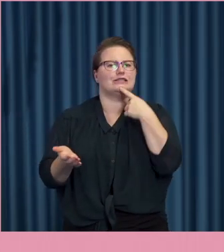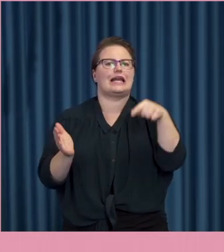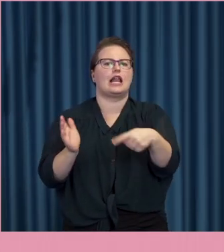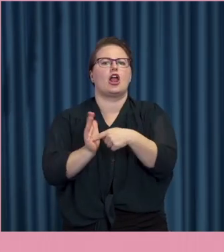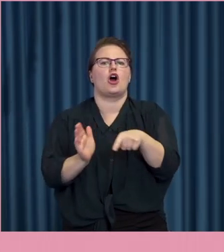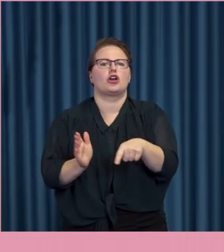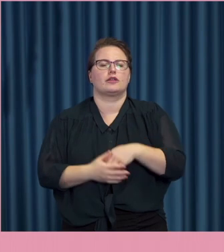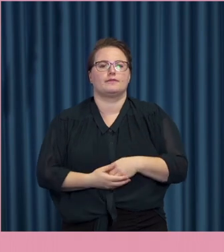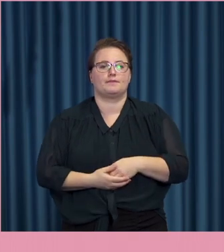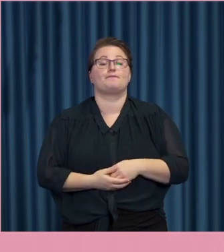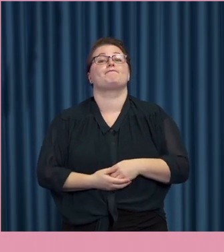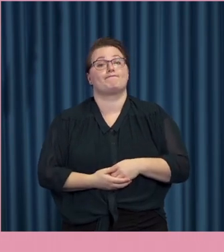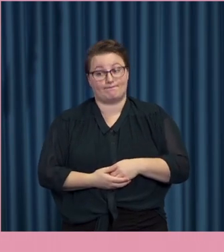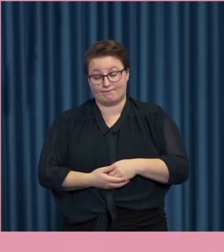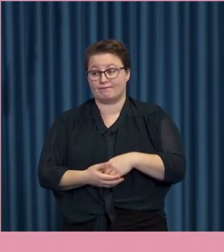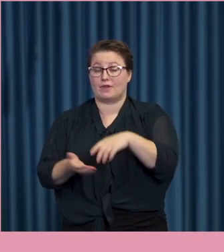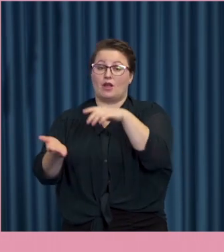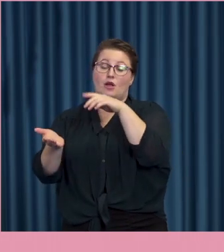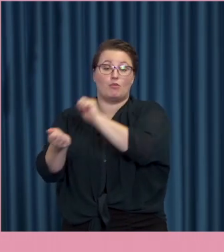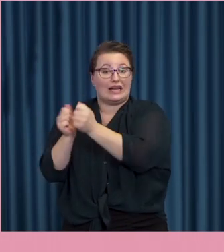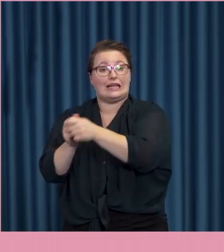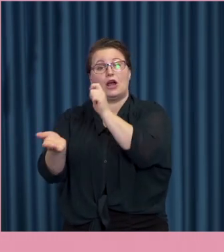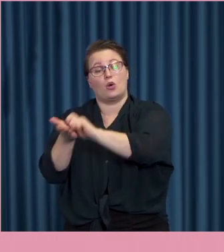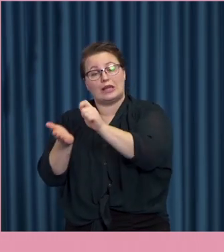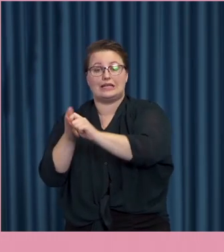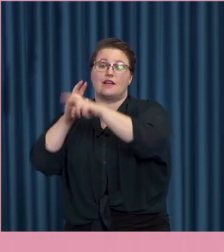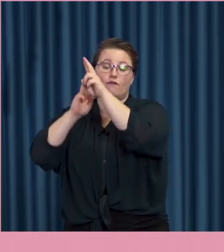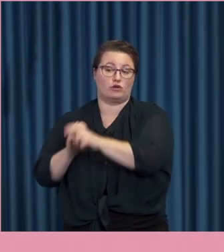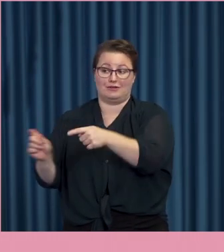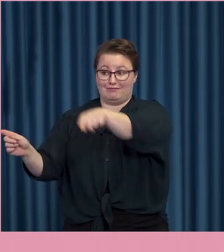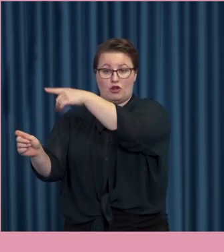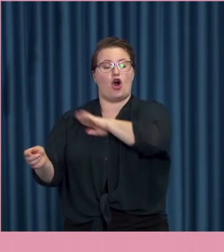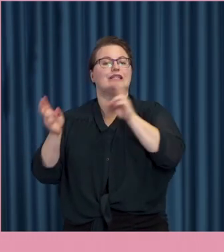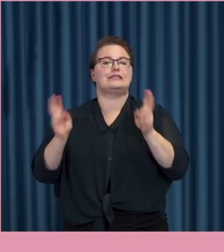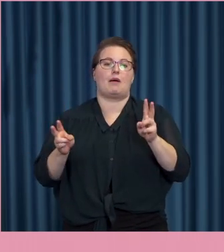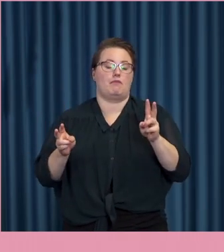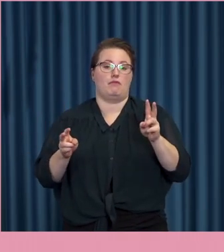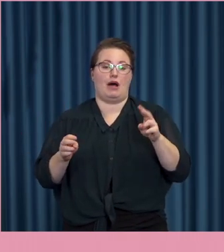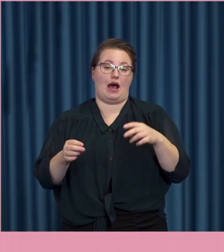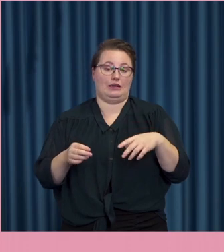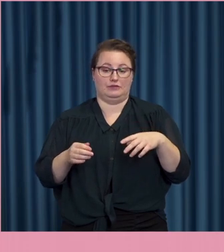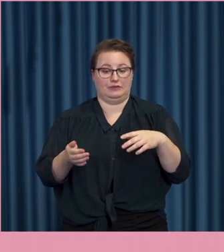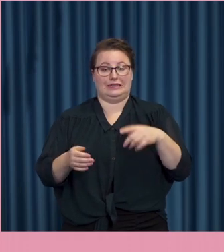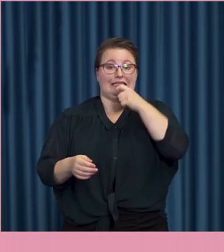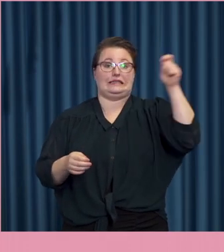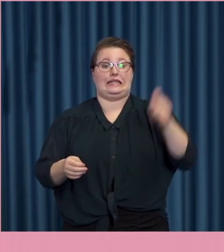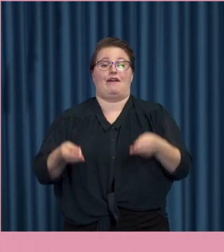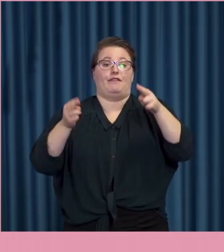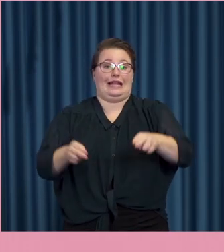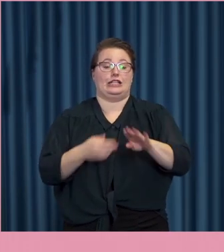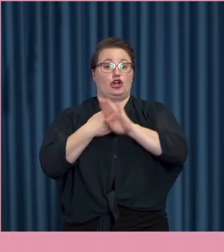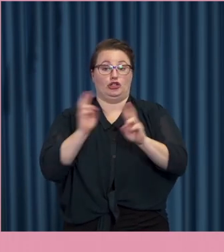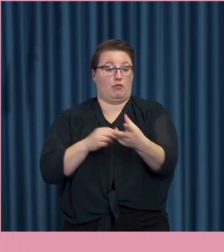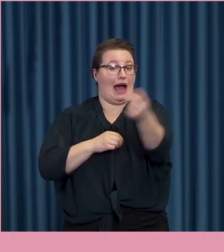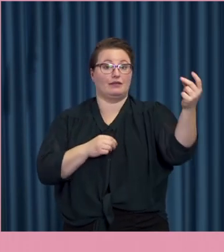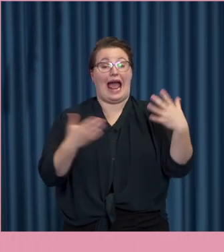Ja, politiker, journalister, forskare har ju samma grundläggande rättsliga, straffrättsliga skydd som alla andra. Det är förbjudet